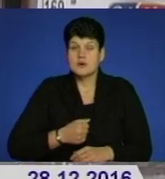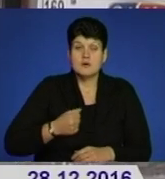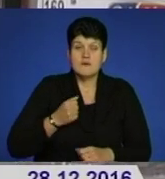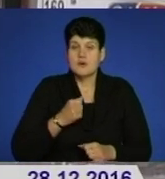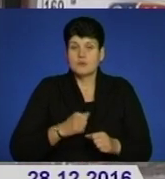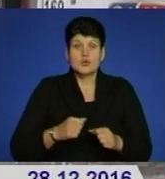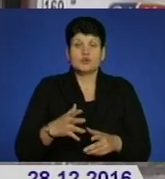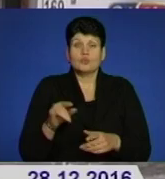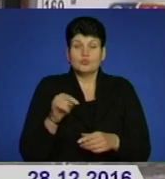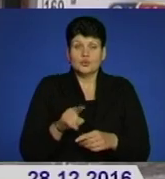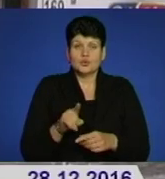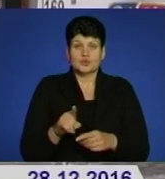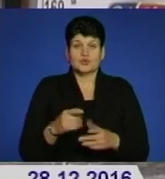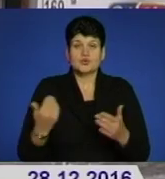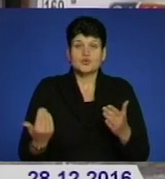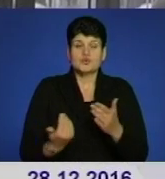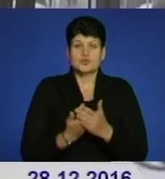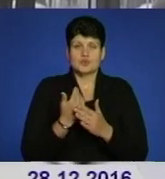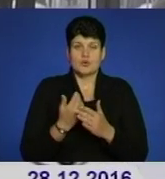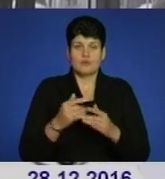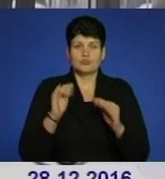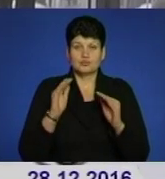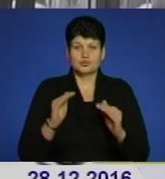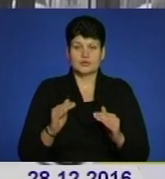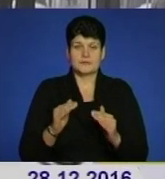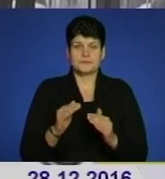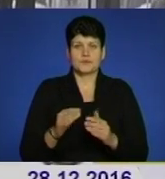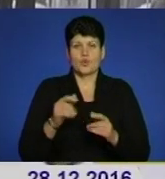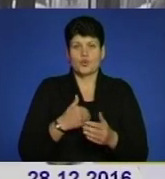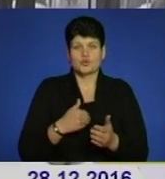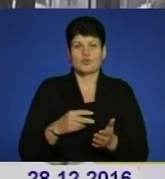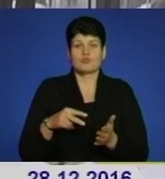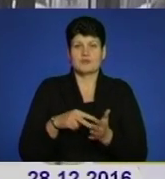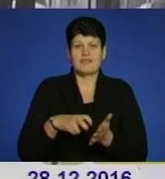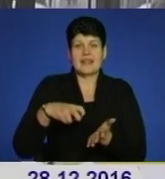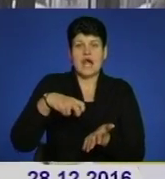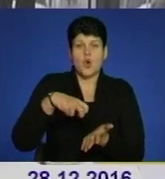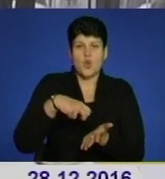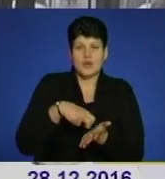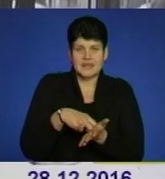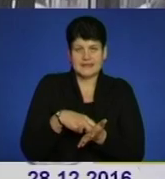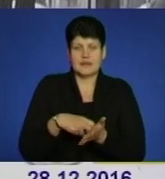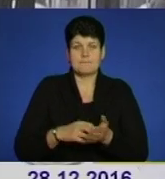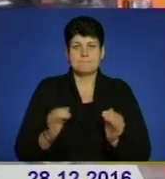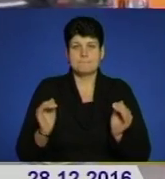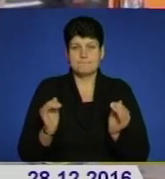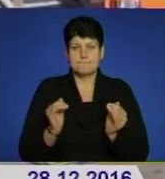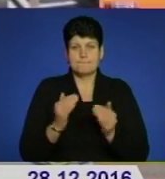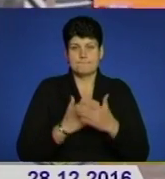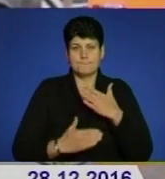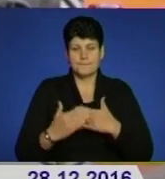приводу чергового намагання державних чиновників поставити на коліна найменш соціально захищені категорії громадян.